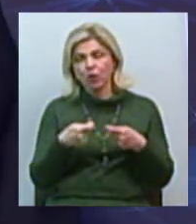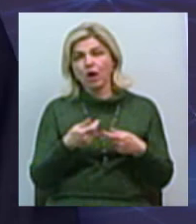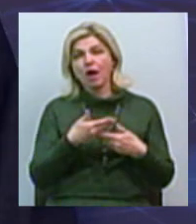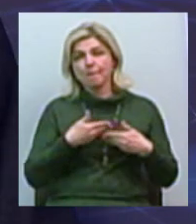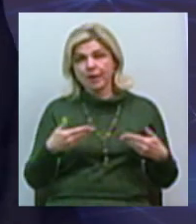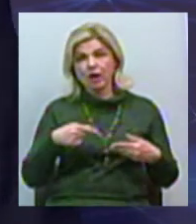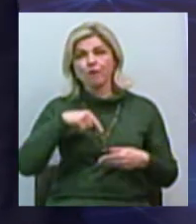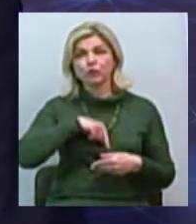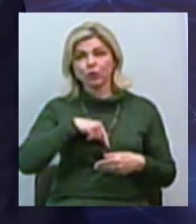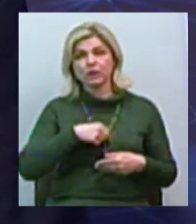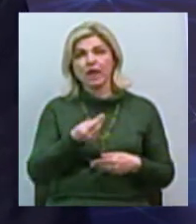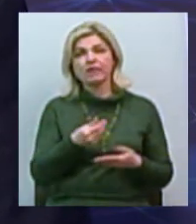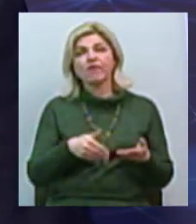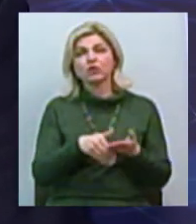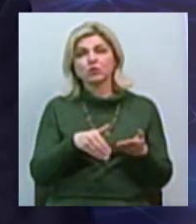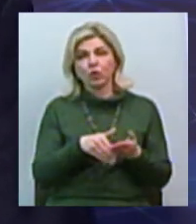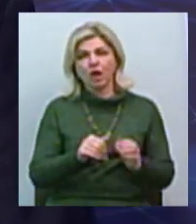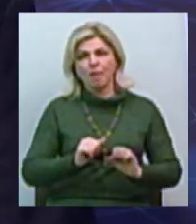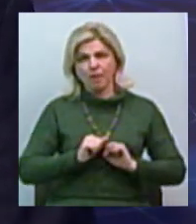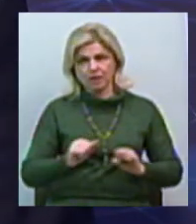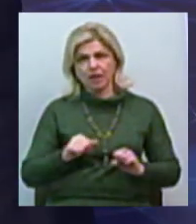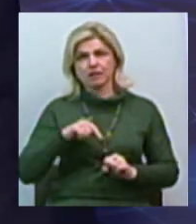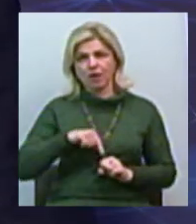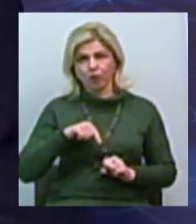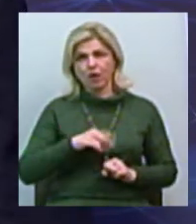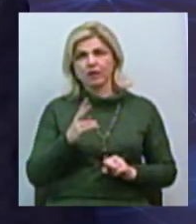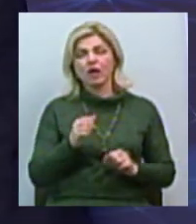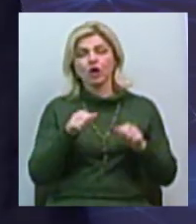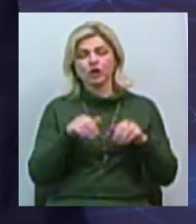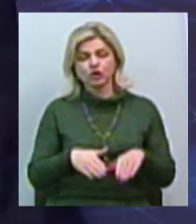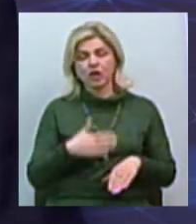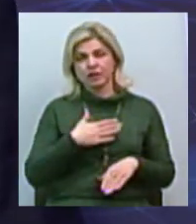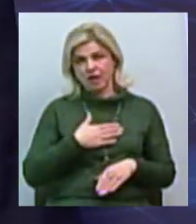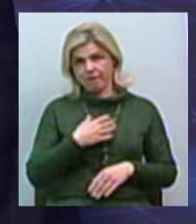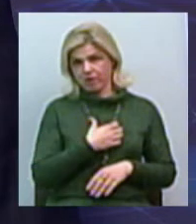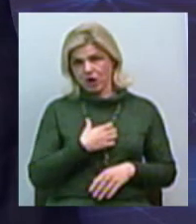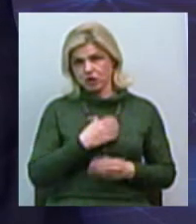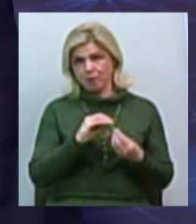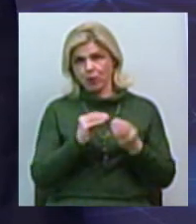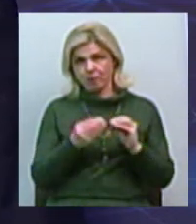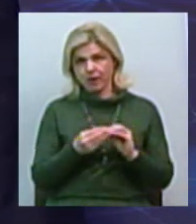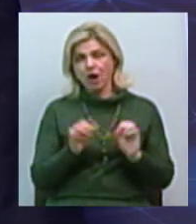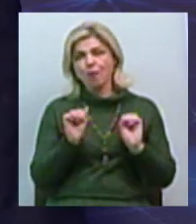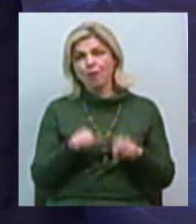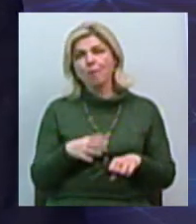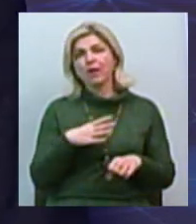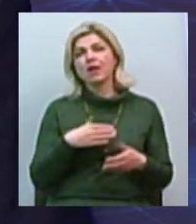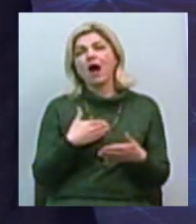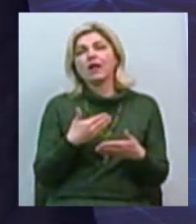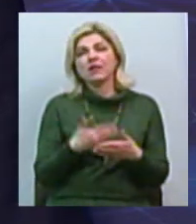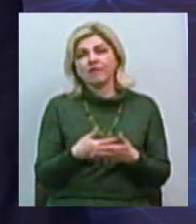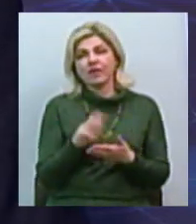внутрішні інвестори, патриотичні настрої на рішення наших же насущних проблем, може бути самими активними інвесторами.